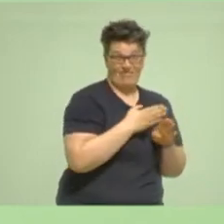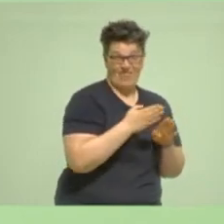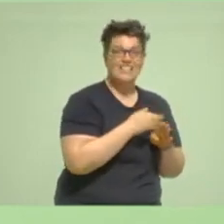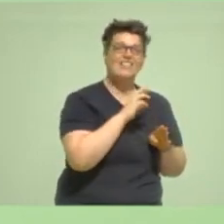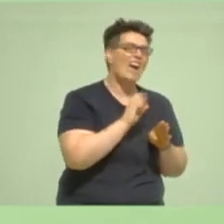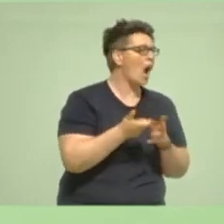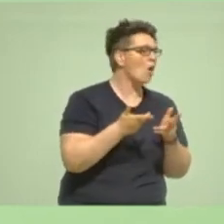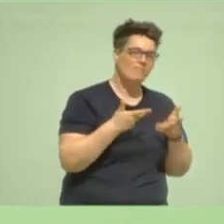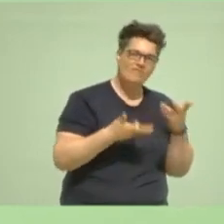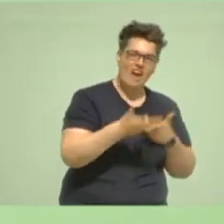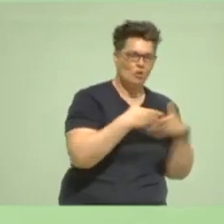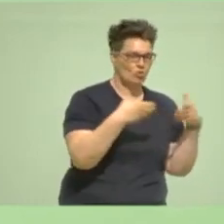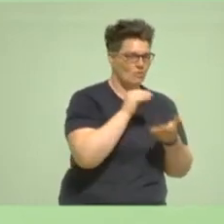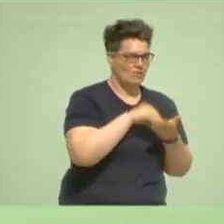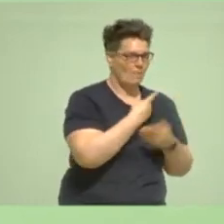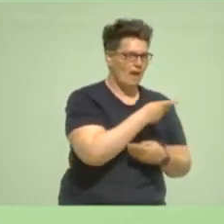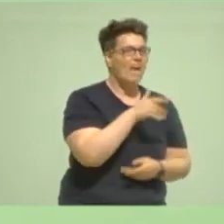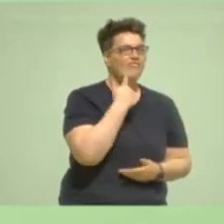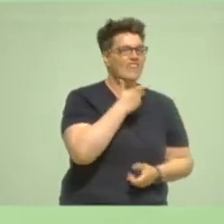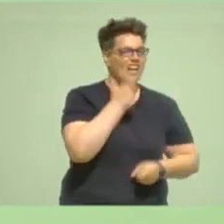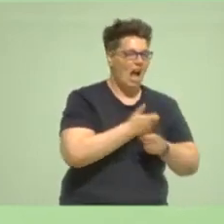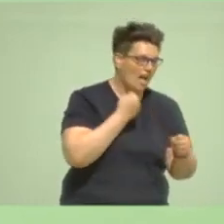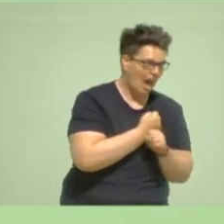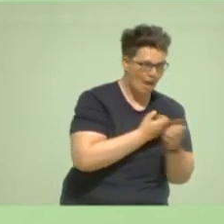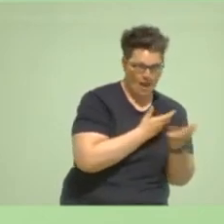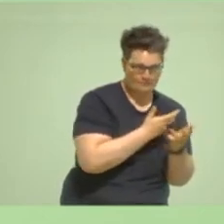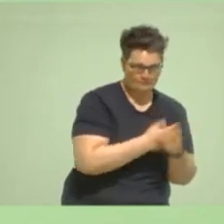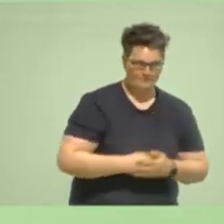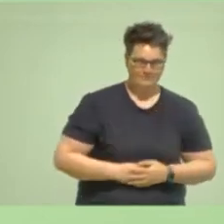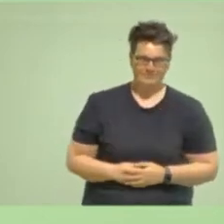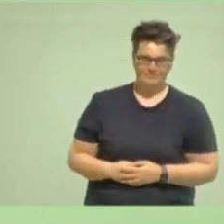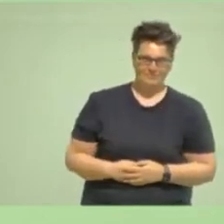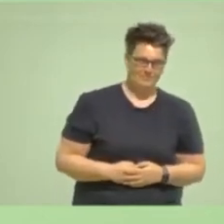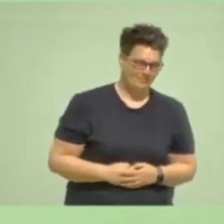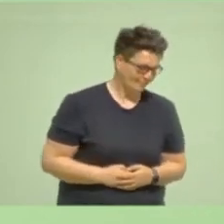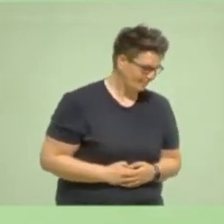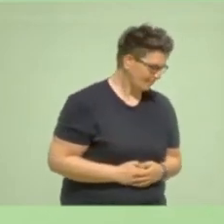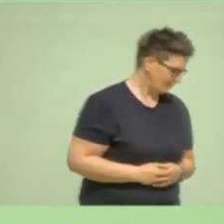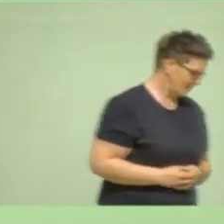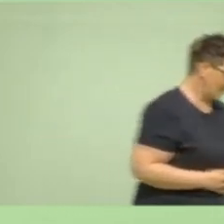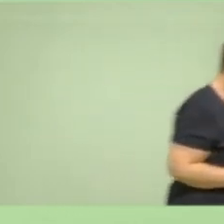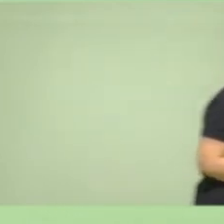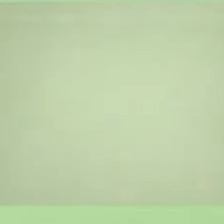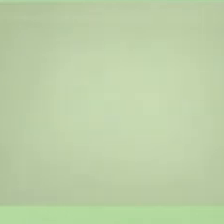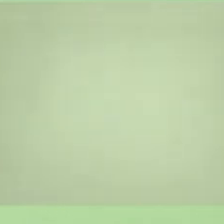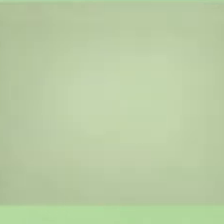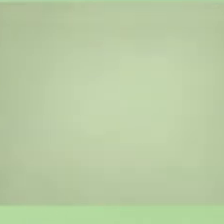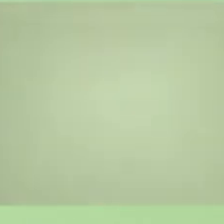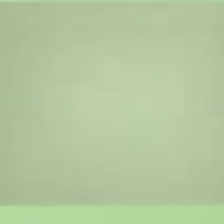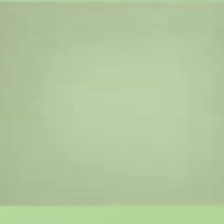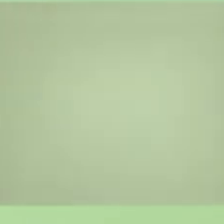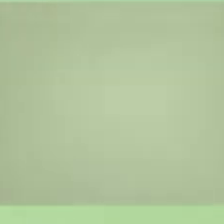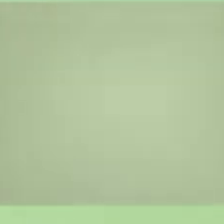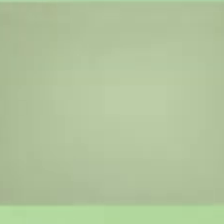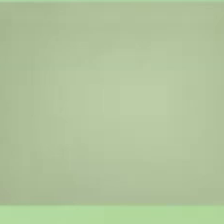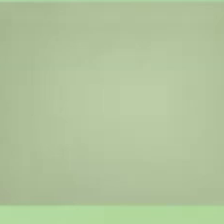Hauptverhandlungsgruppe waren. Wir haben mit dem Koalitionsvertrag einen Zukunftsvertrag aufgeschrieben